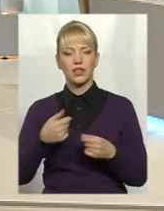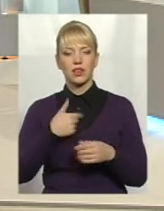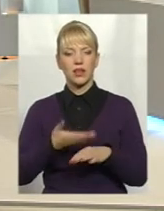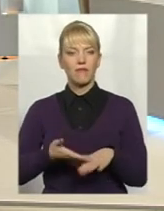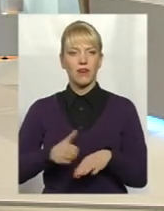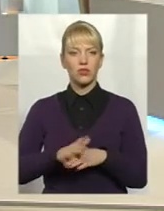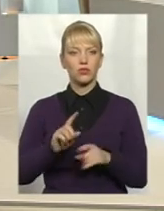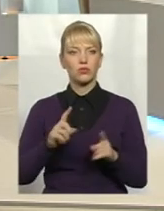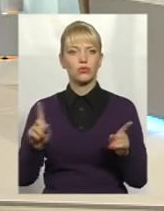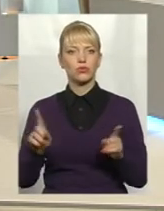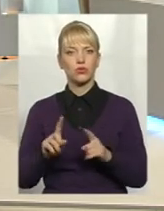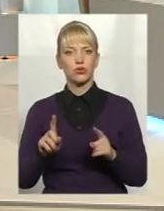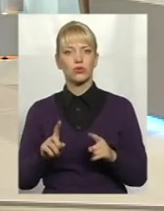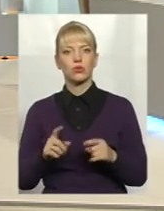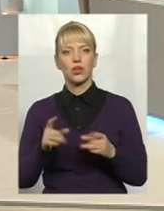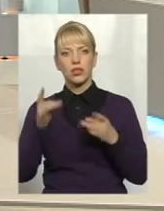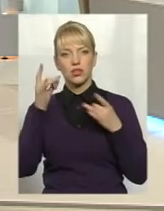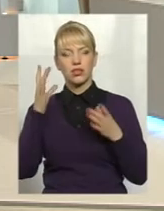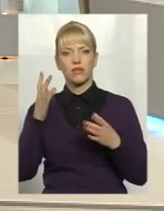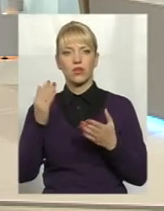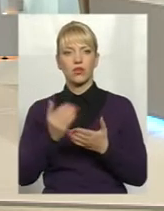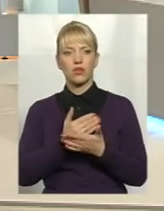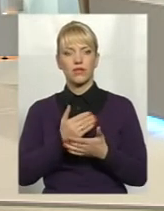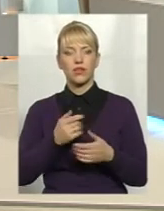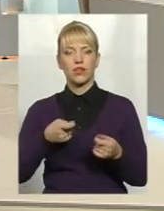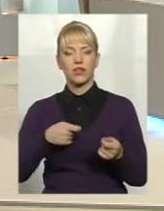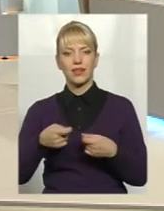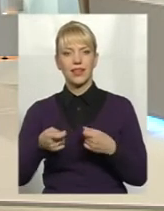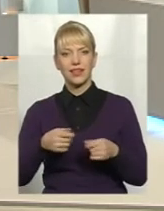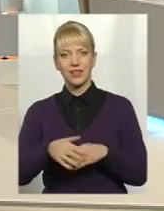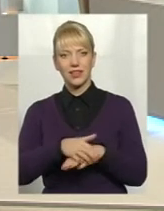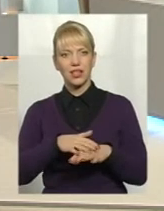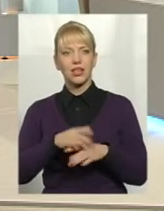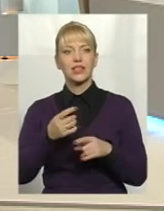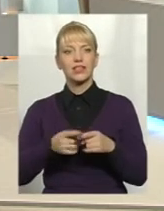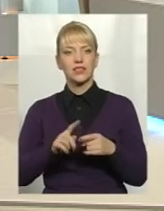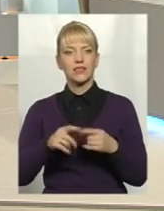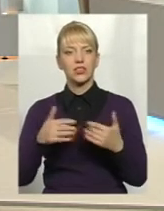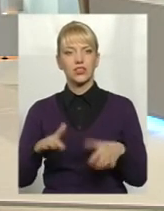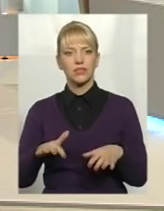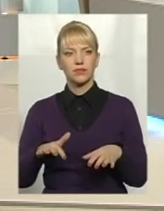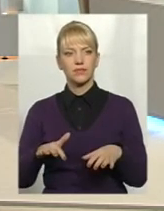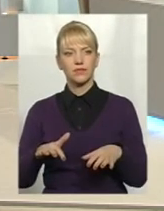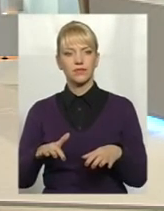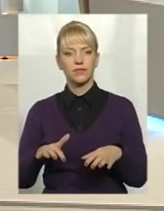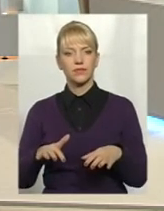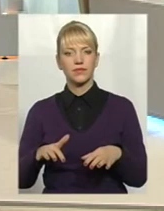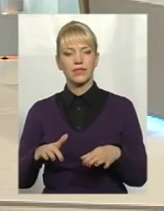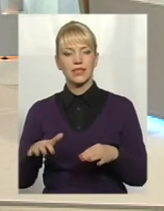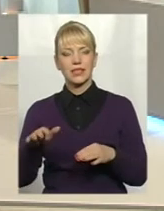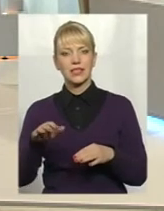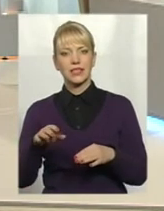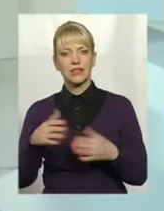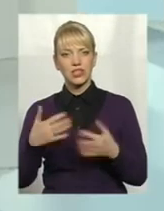тому що такі цивілізовані нові ринки, вони вже склалися